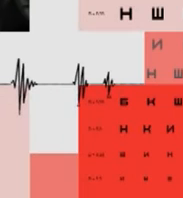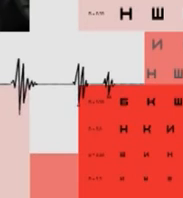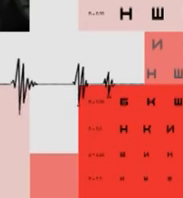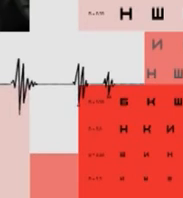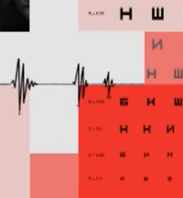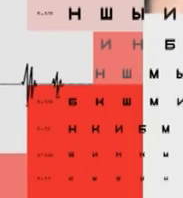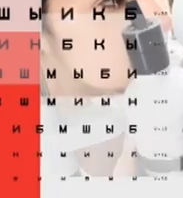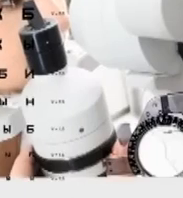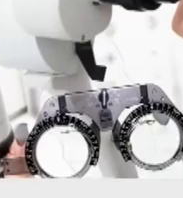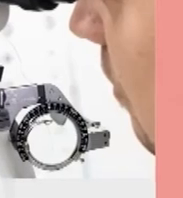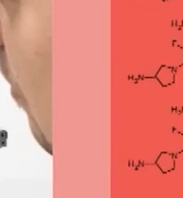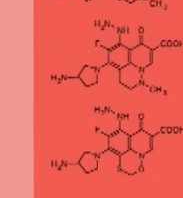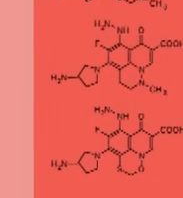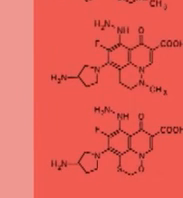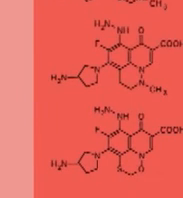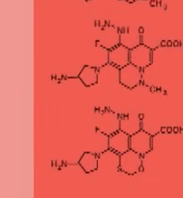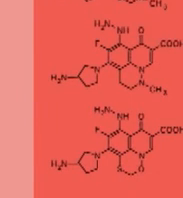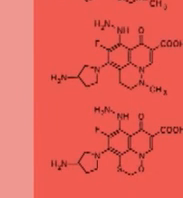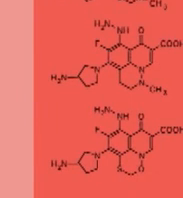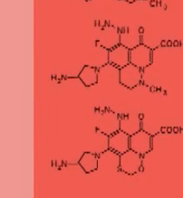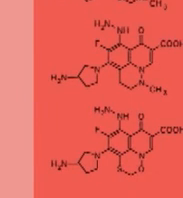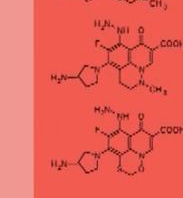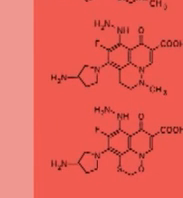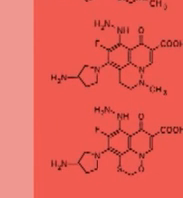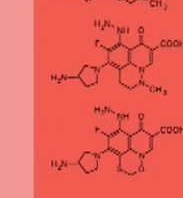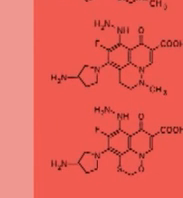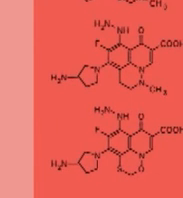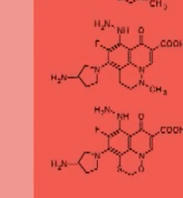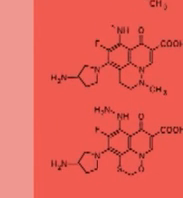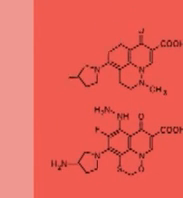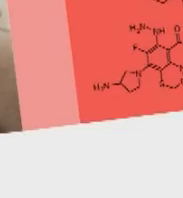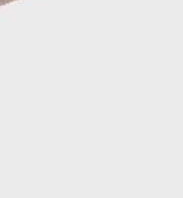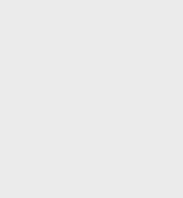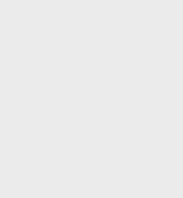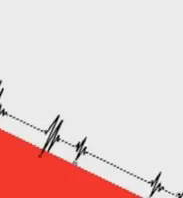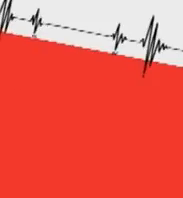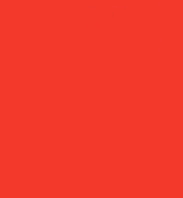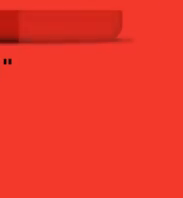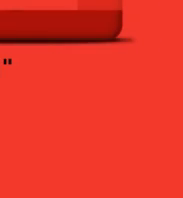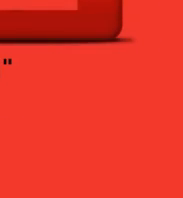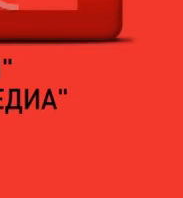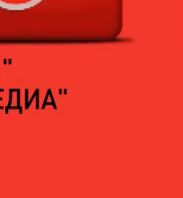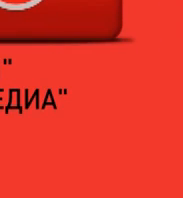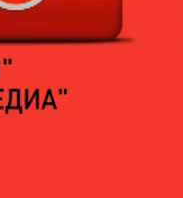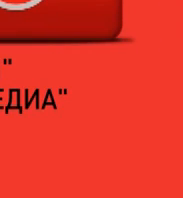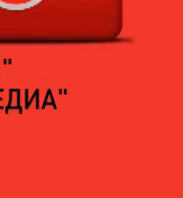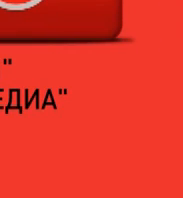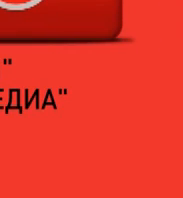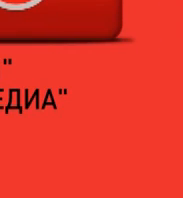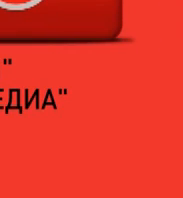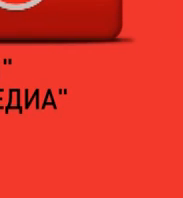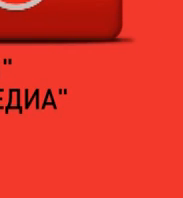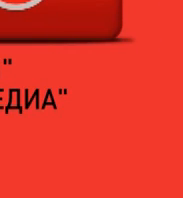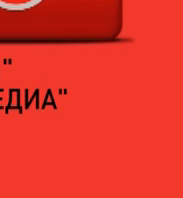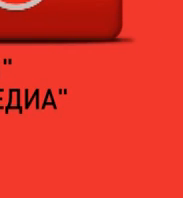.Егорова Здравствуйте. Редактор